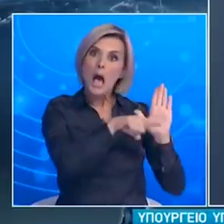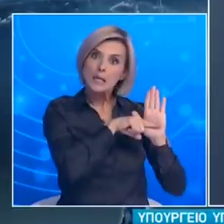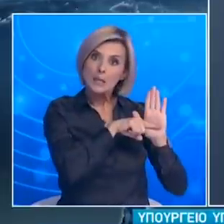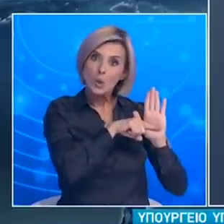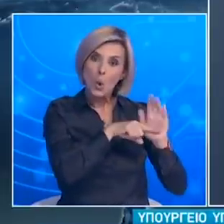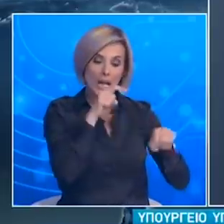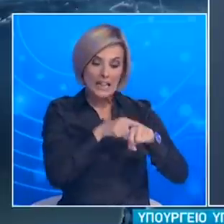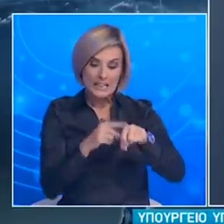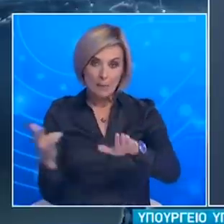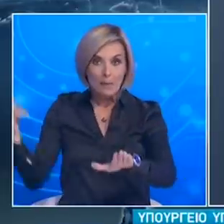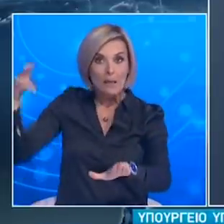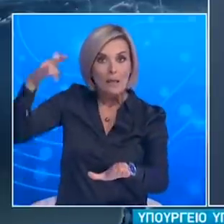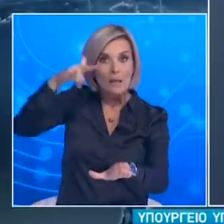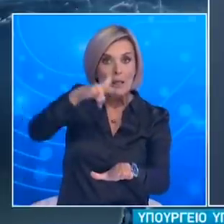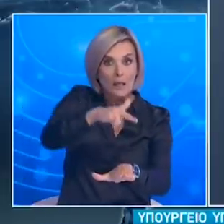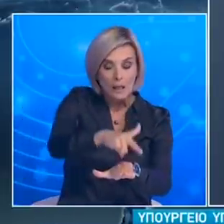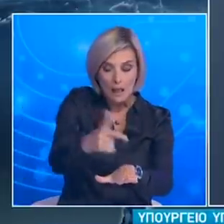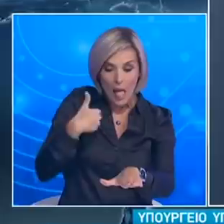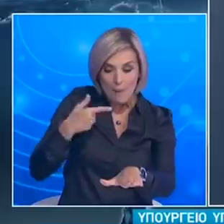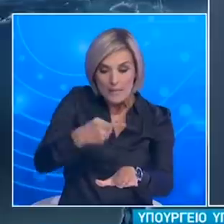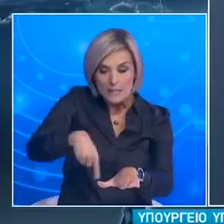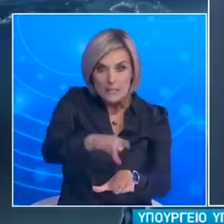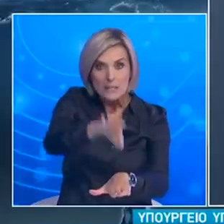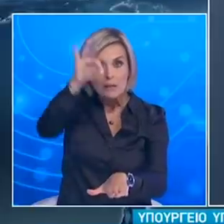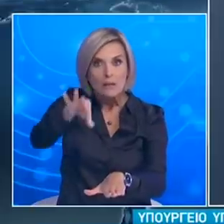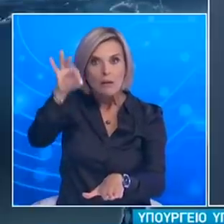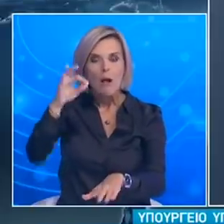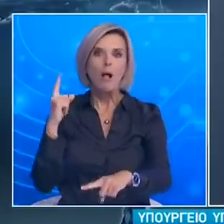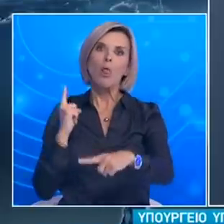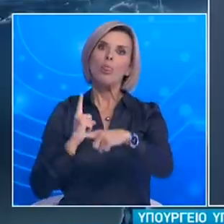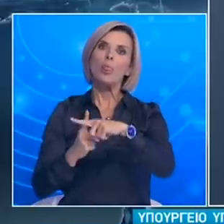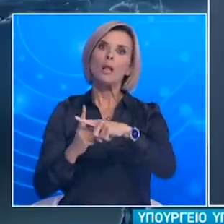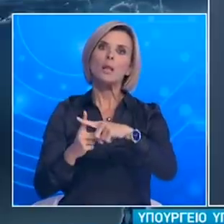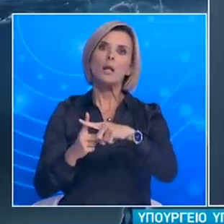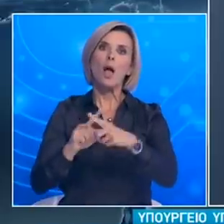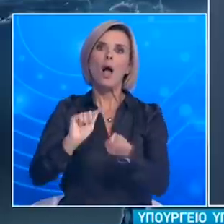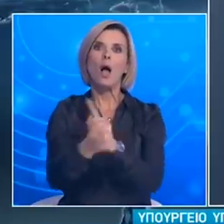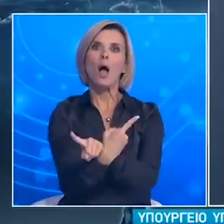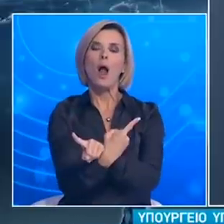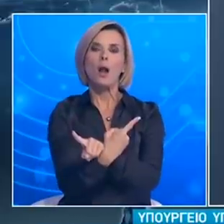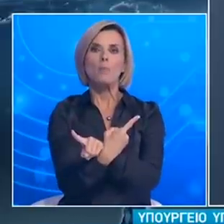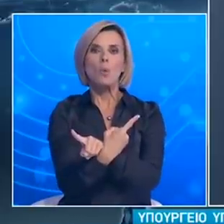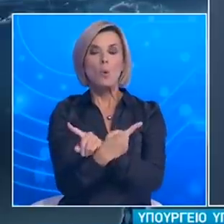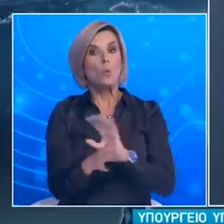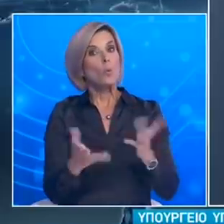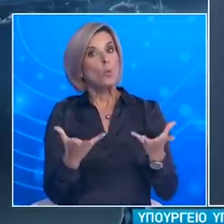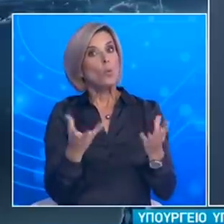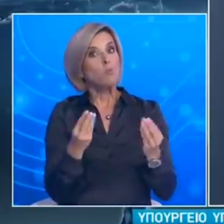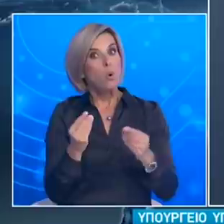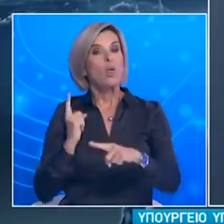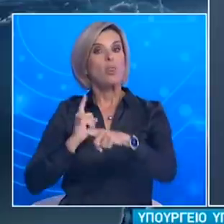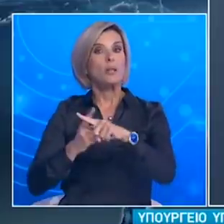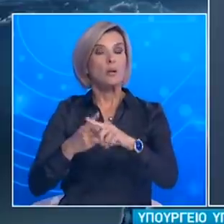Άρα είχαμε προσκόμιση αρνητικού τεστ όμως τα τεστ που είχαμε βρήκαμε υψηλό ποσοστό